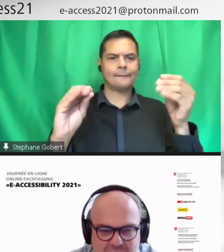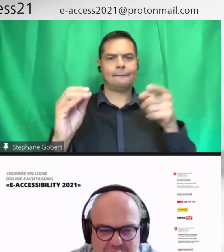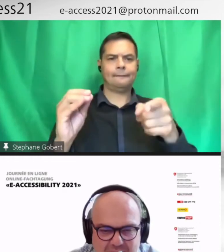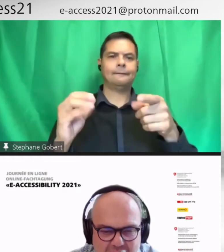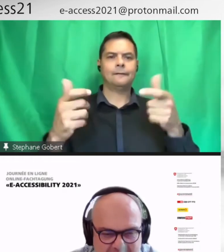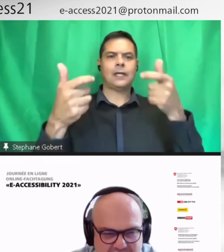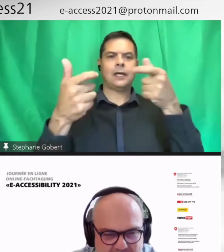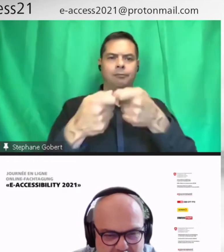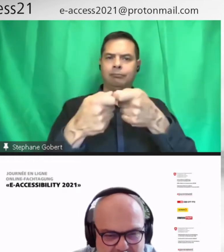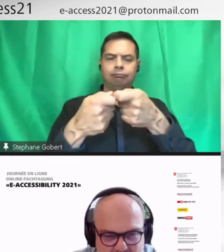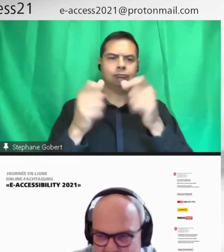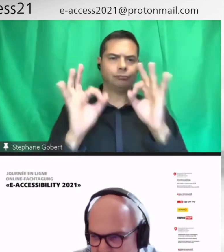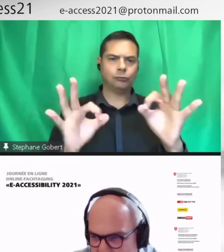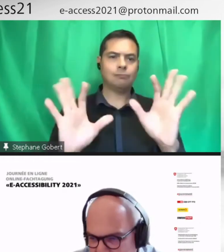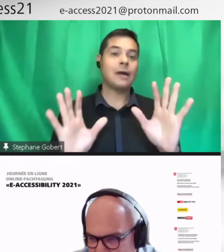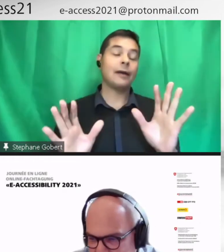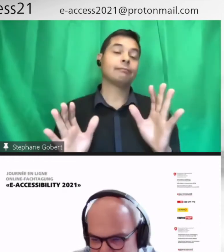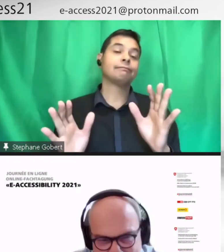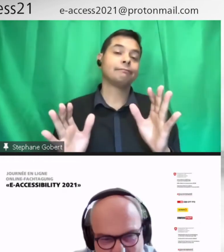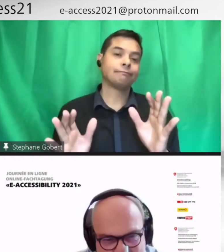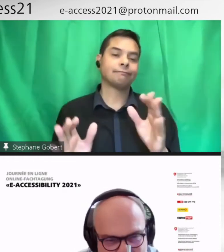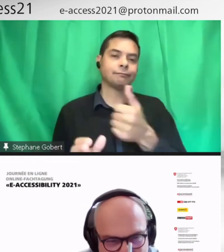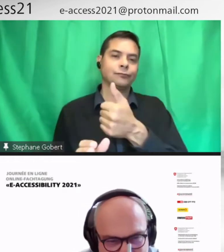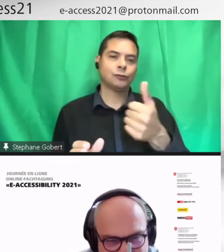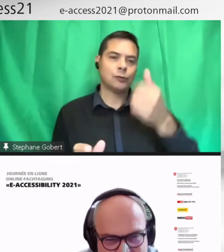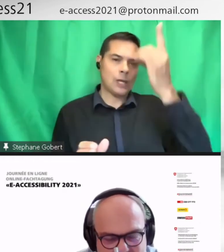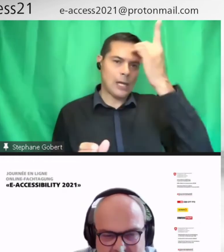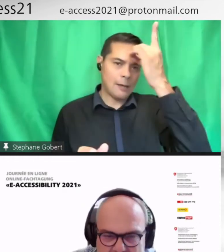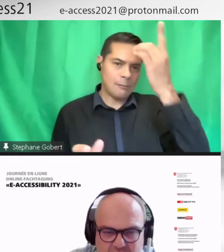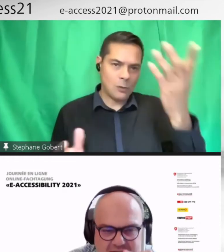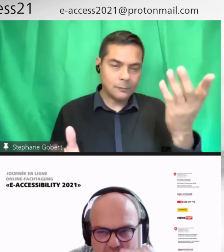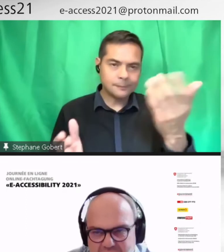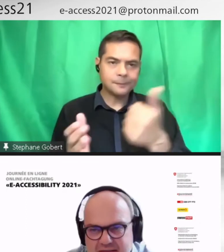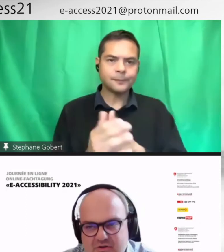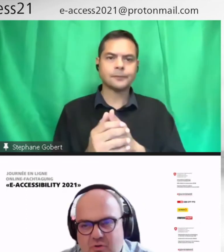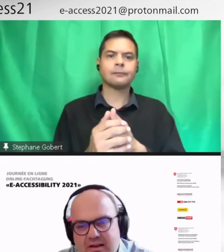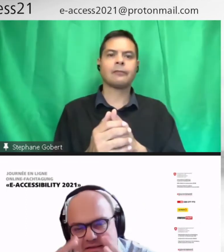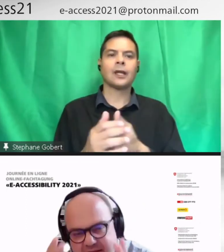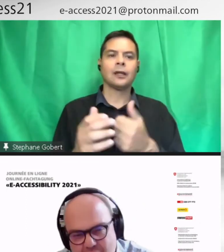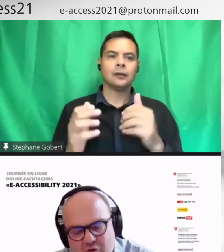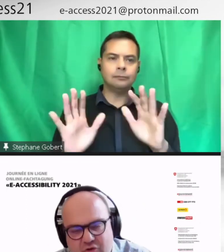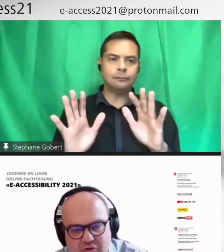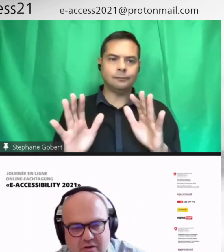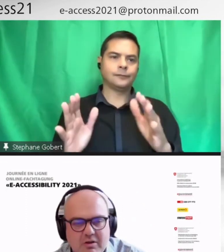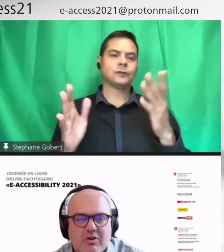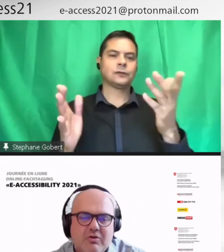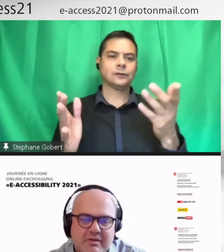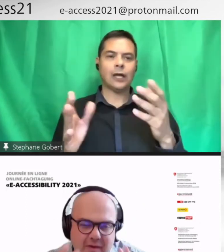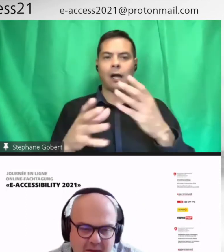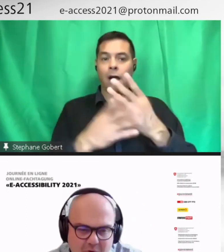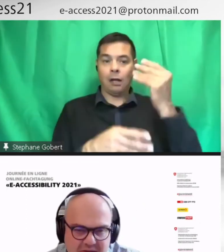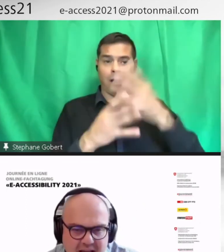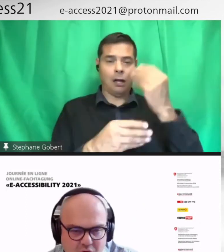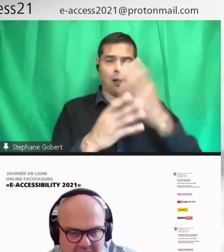tout en allemand. Ça, je peux sauter, c un peu moins important. Comme il y le temps qui file. Les apprentissages sont classés en fonction de sphères d